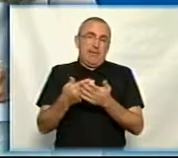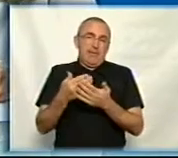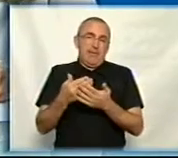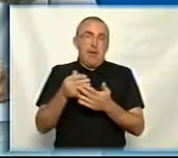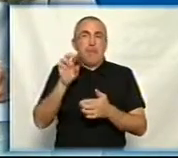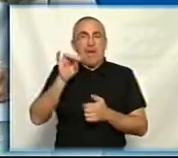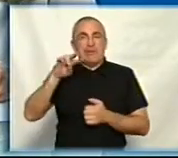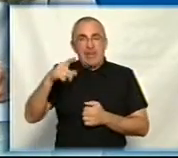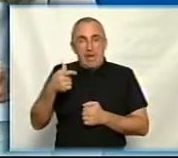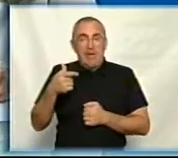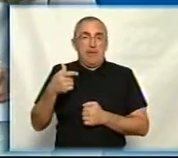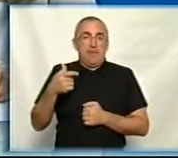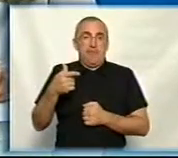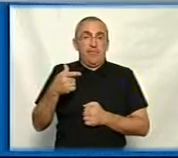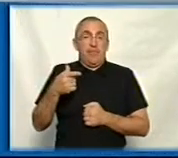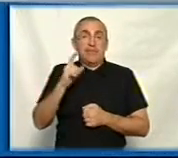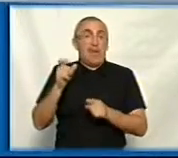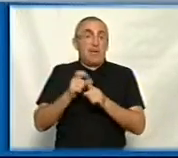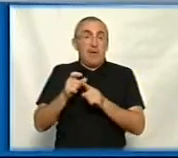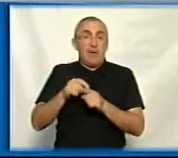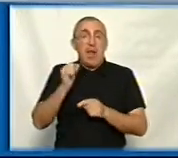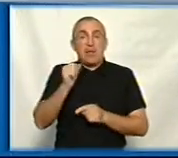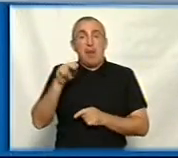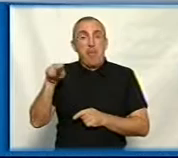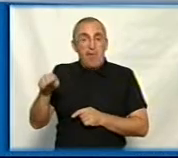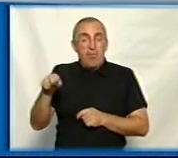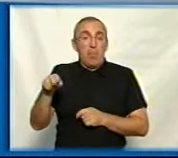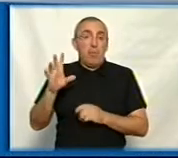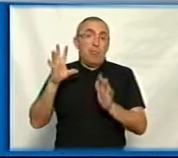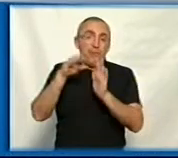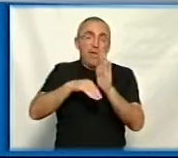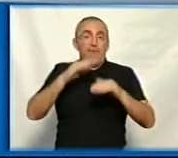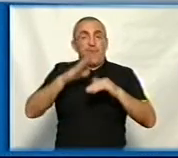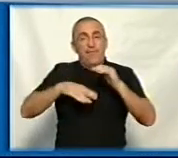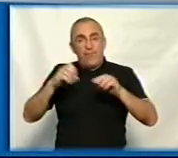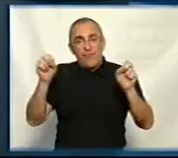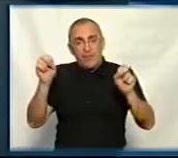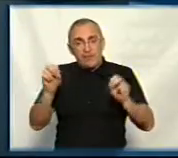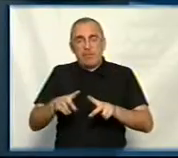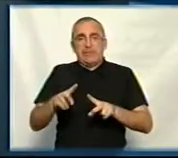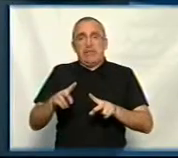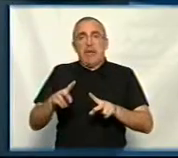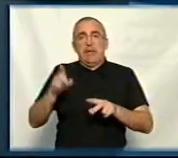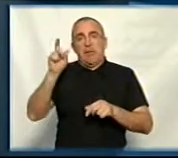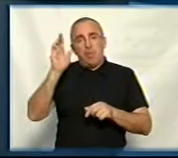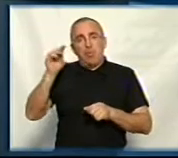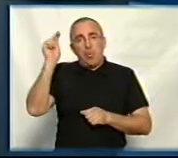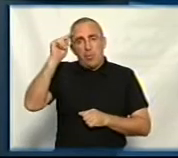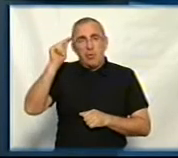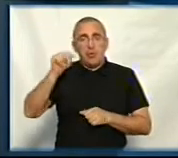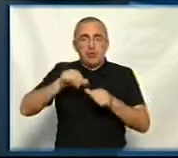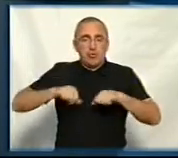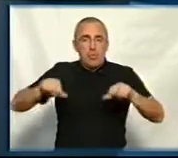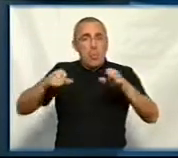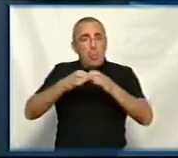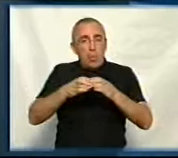це на березень, то, за словами Андрія Павловича, будуть залучені фахівці, спеціалісти. Чи це будуть члени цієї